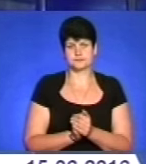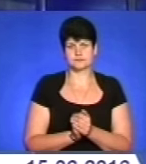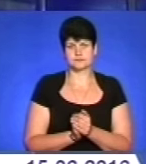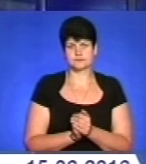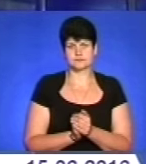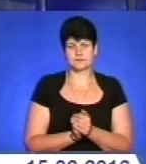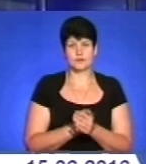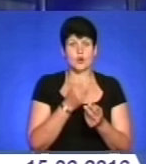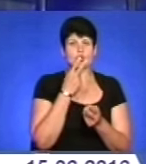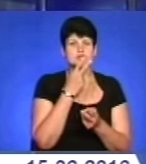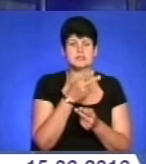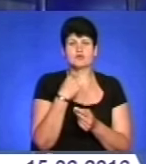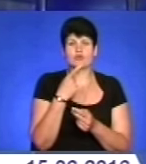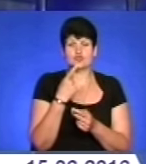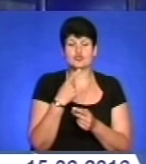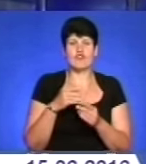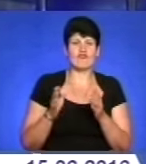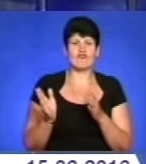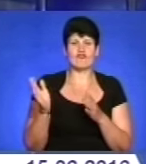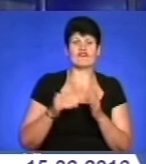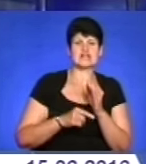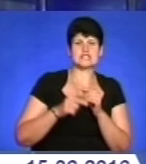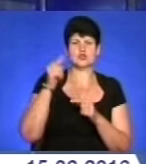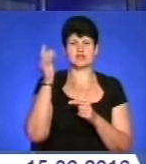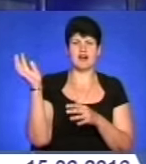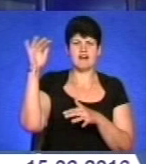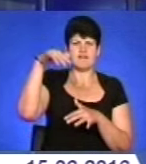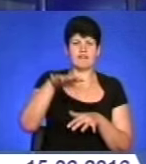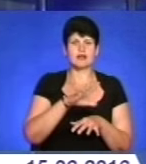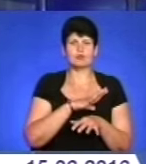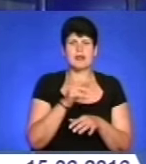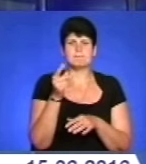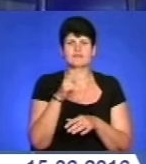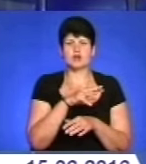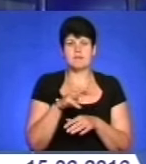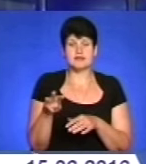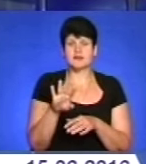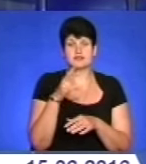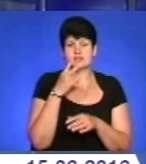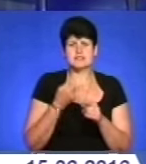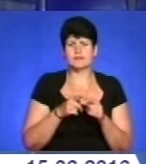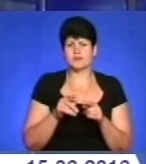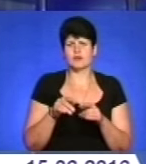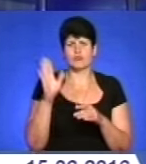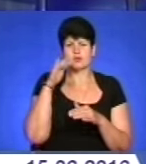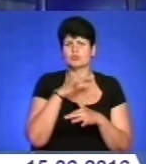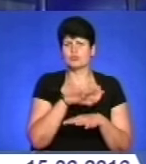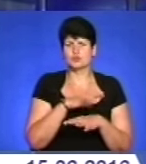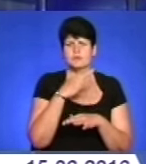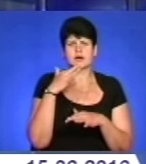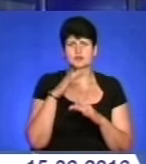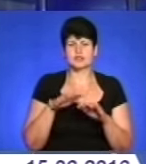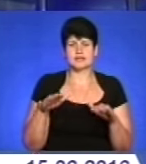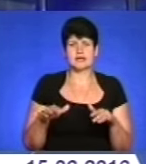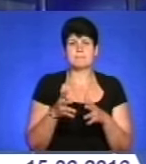Очевидці кажуть, що в день трагедії висота хвиль у морі сягала півтори метра. Та незважаючи на це, у воді гралося чимало дітей. Більшість із них